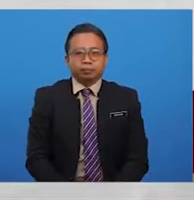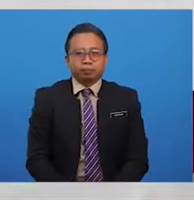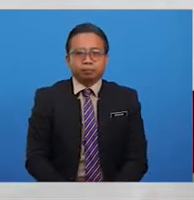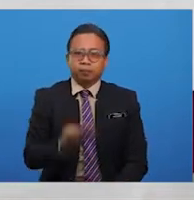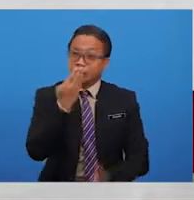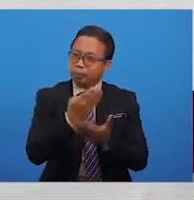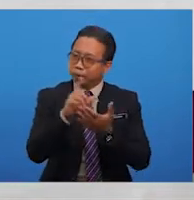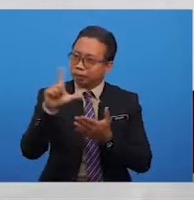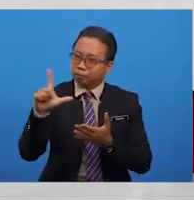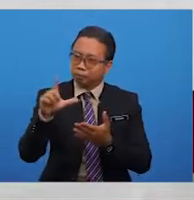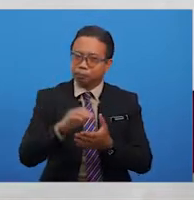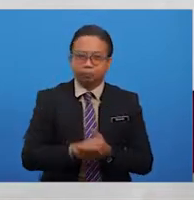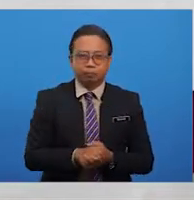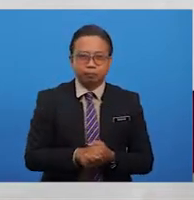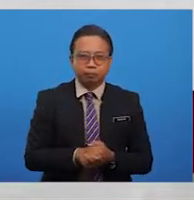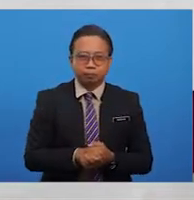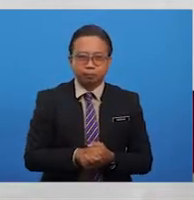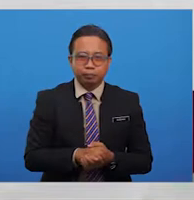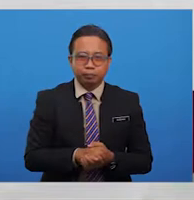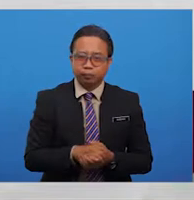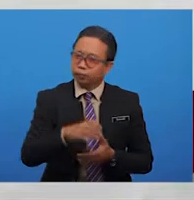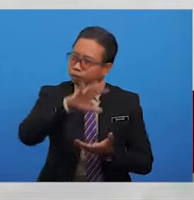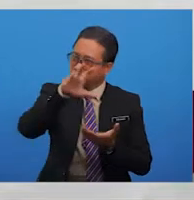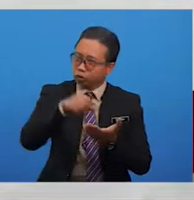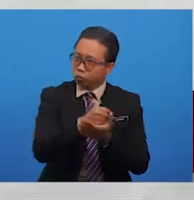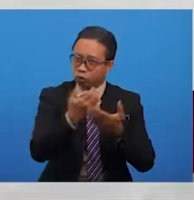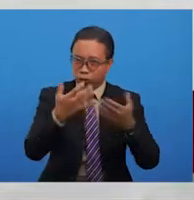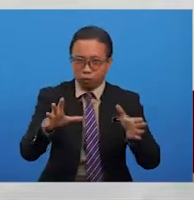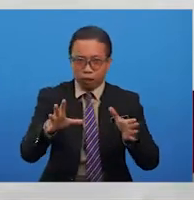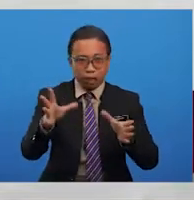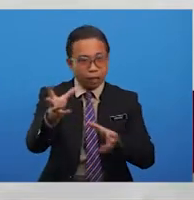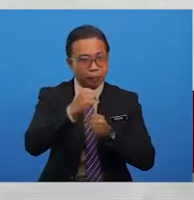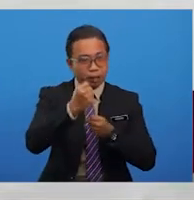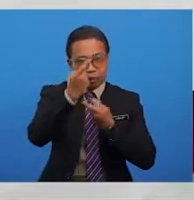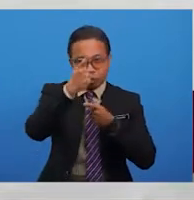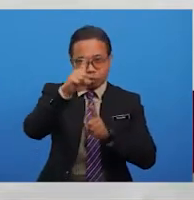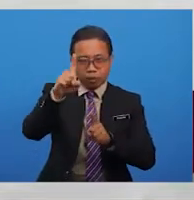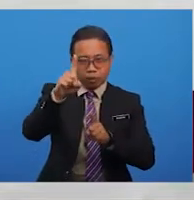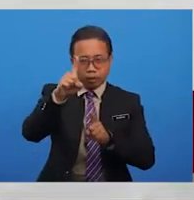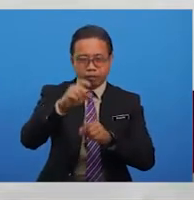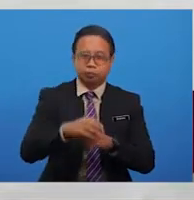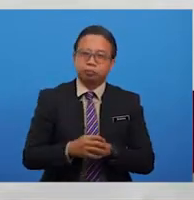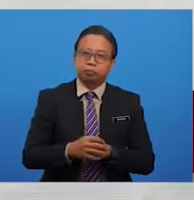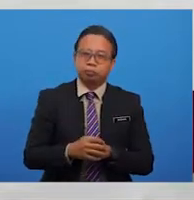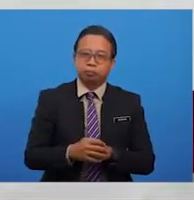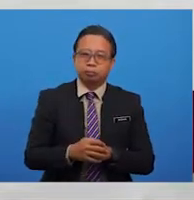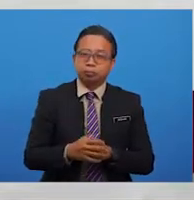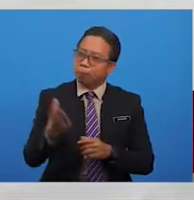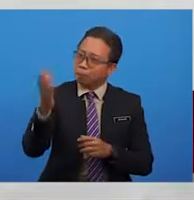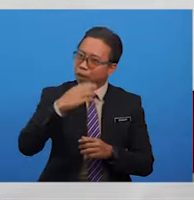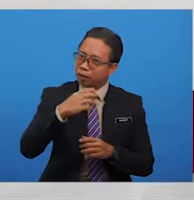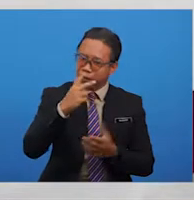Baiklah, murid-murid, rasanya pasti semua orang sudah mendapat jawapan yang dicari-cari.